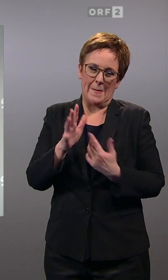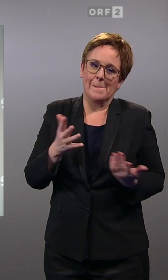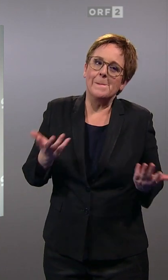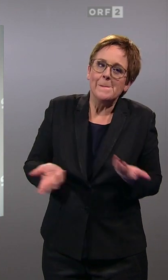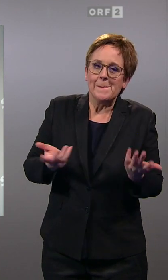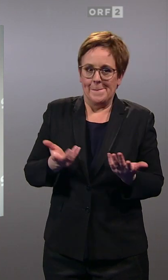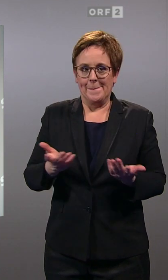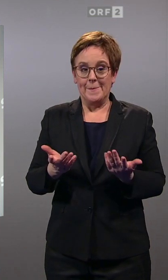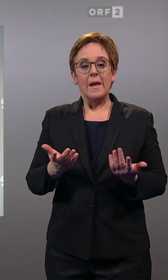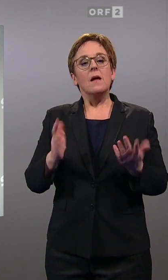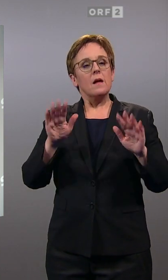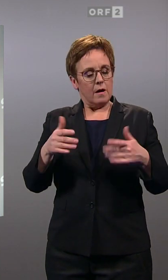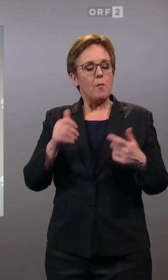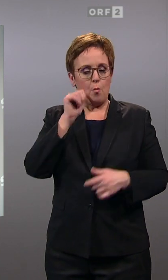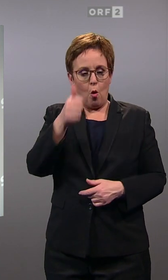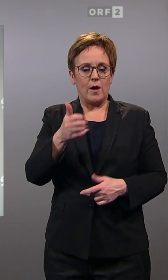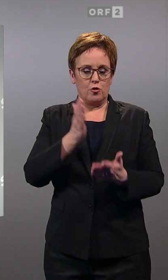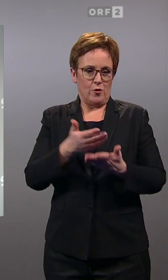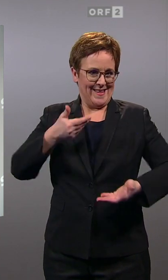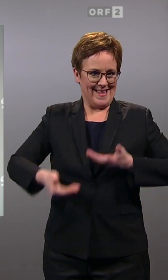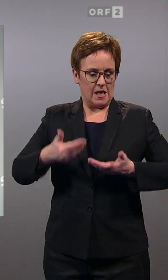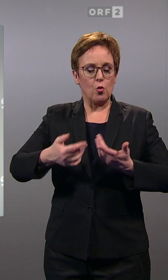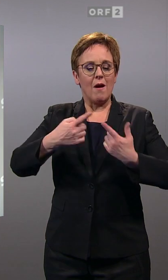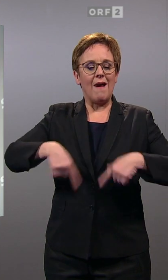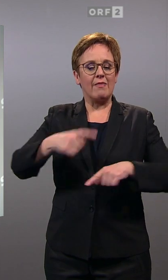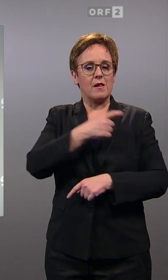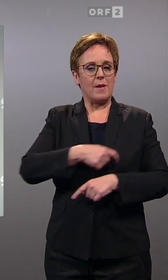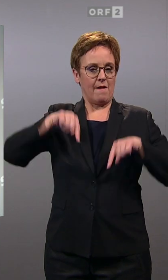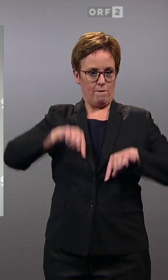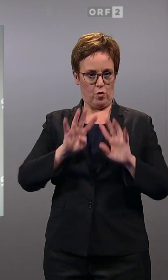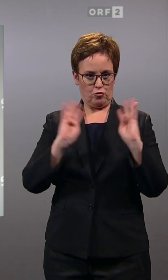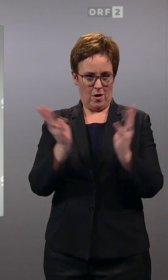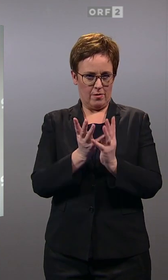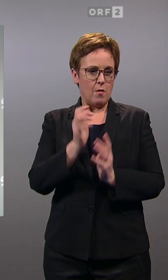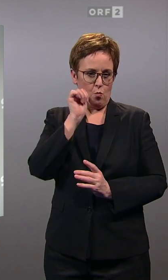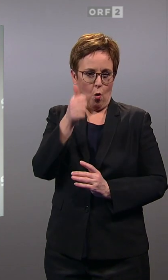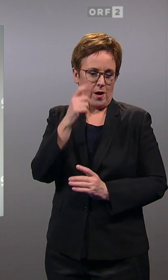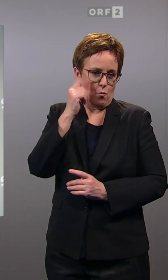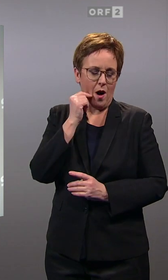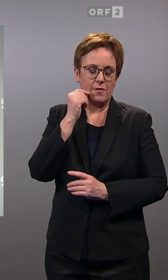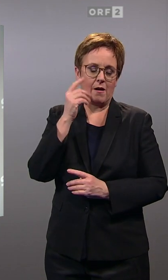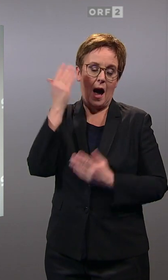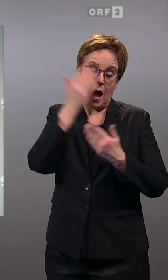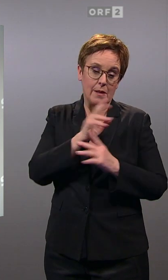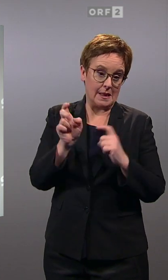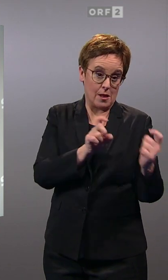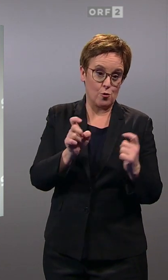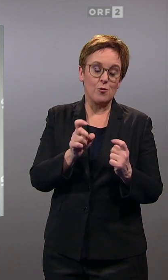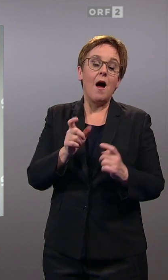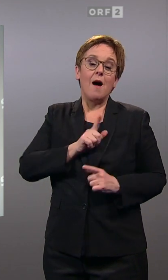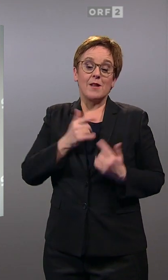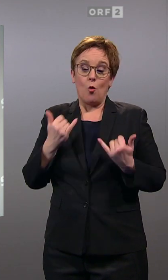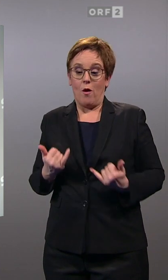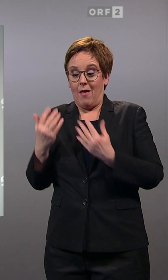fix ist, morgen tagt bereits der Landesparteivorstand, morgen am Montag am Abend. Und ja, je nachdem, wie das Wahlergebnis heute aussieht,